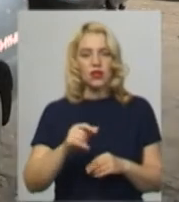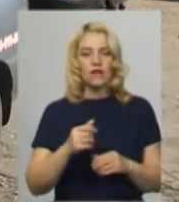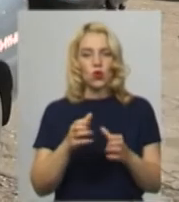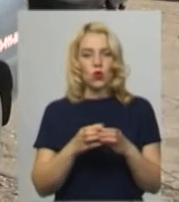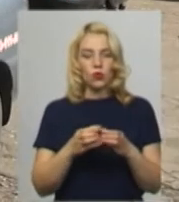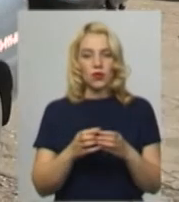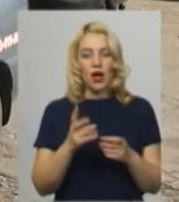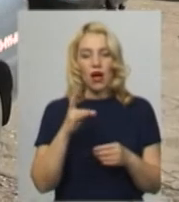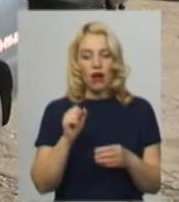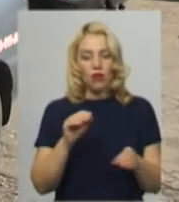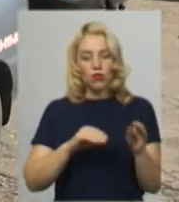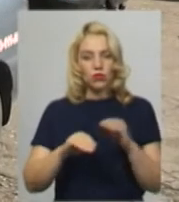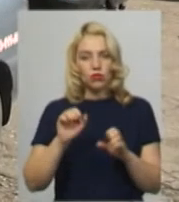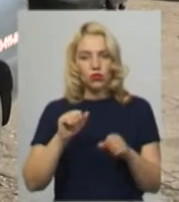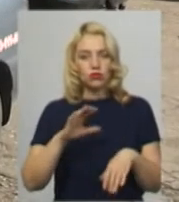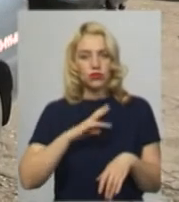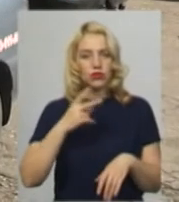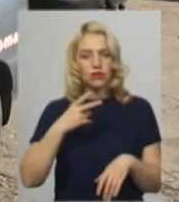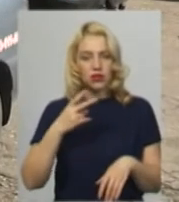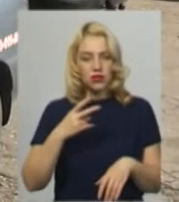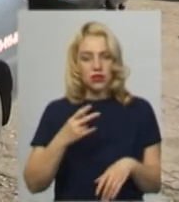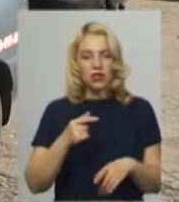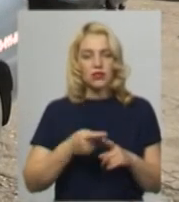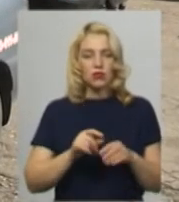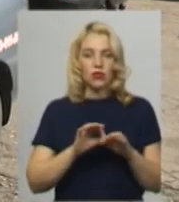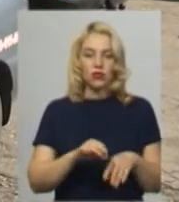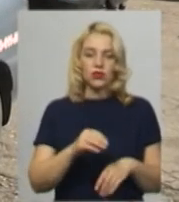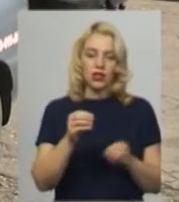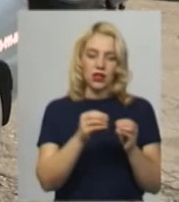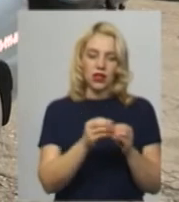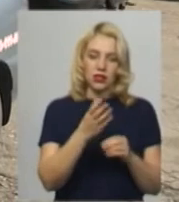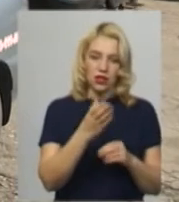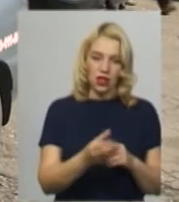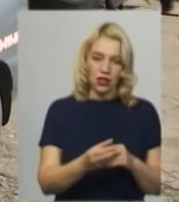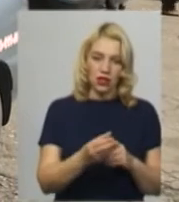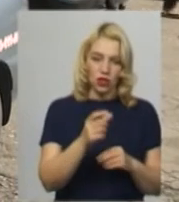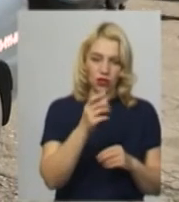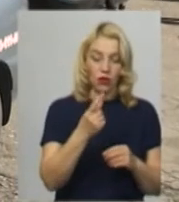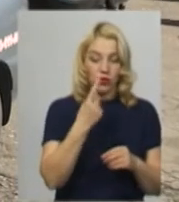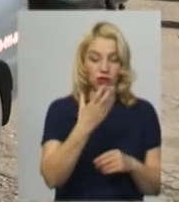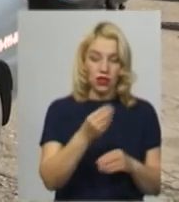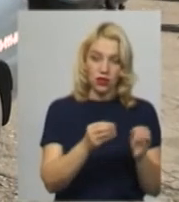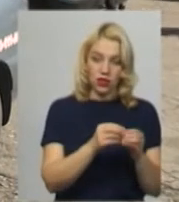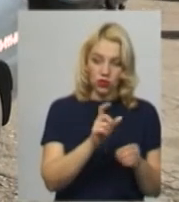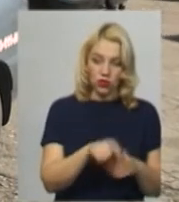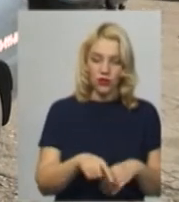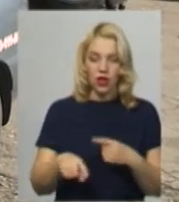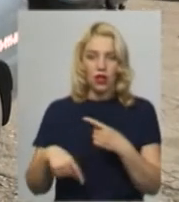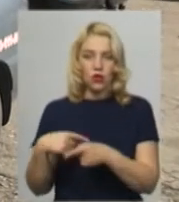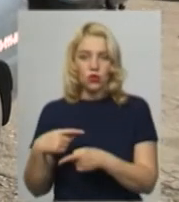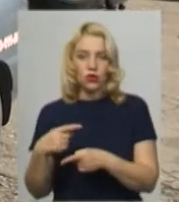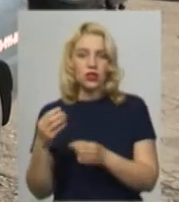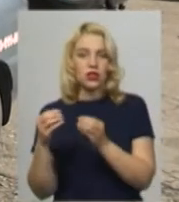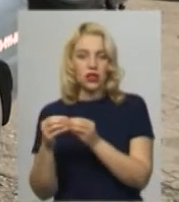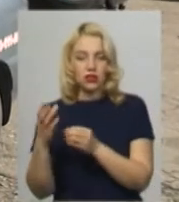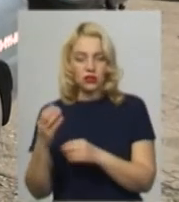групі, хоча комплектація у групі 20 чоловік. Він проводиться в один день 10 чоловік, в інший день знову 10. Скоріш за все, люди бояться, що карантин продовжується